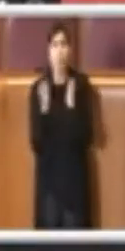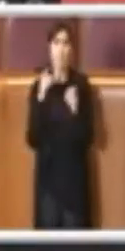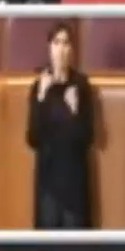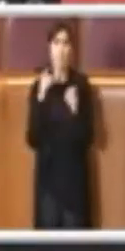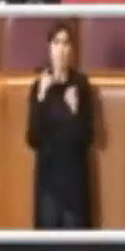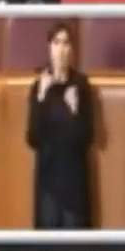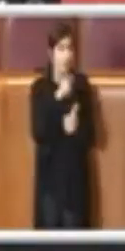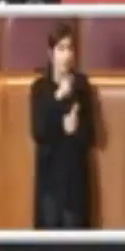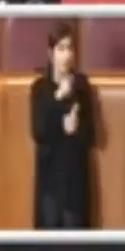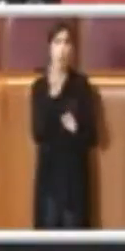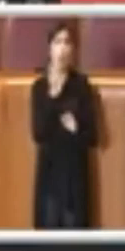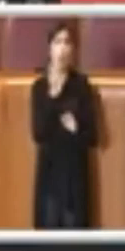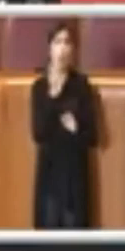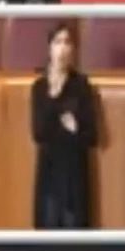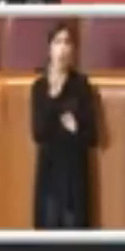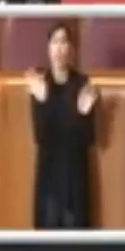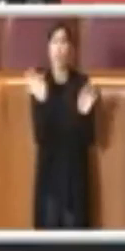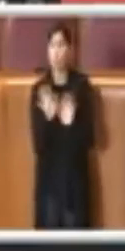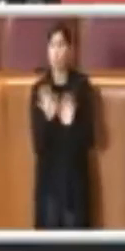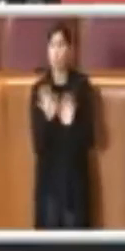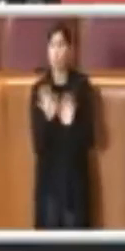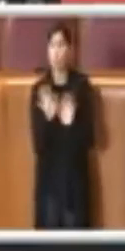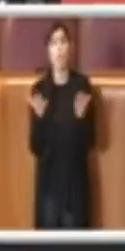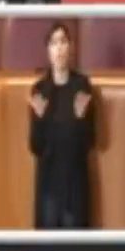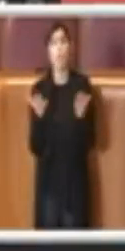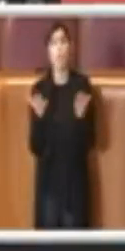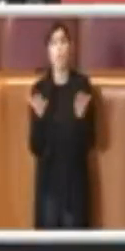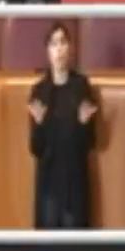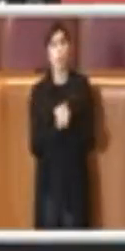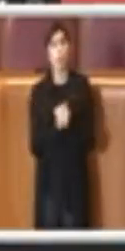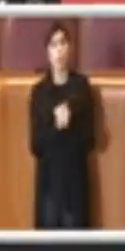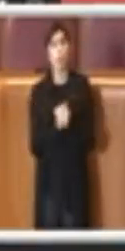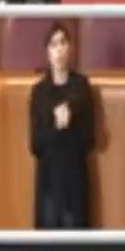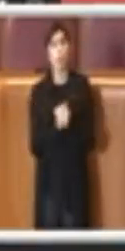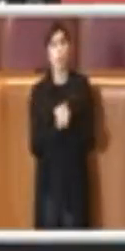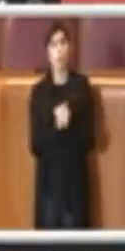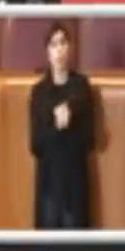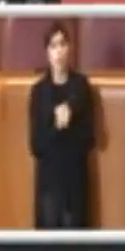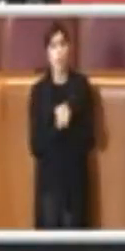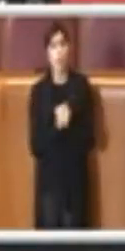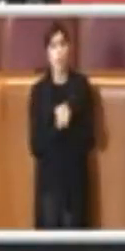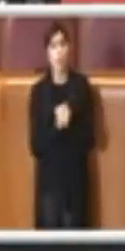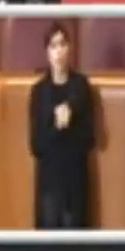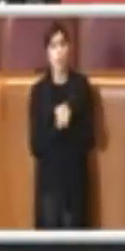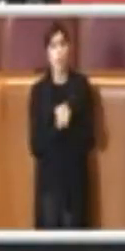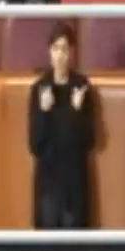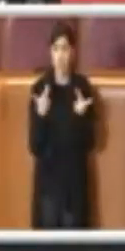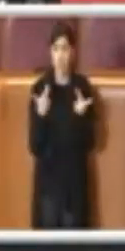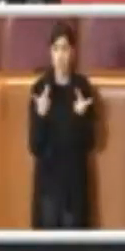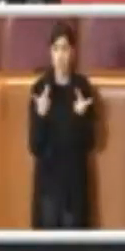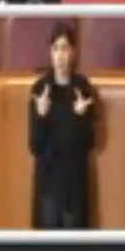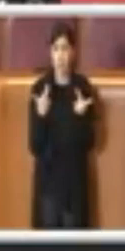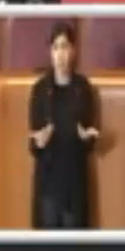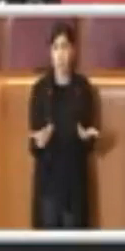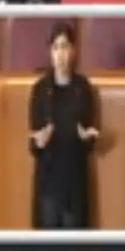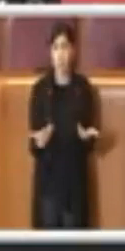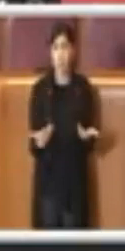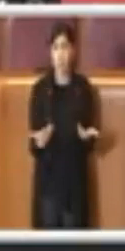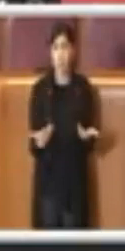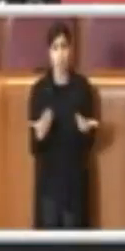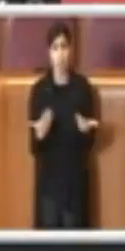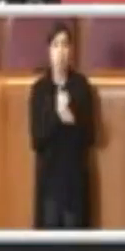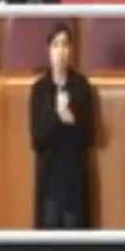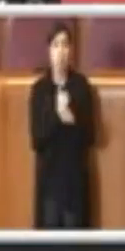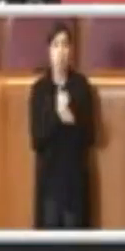teatrale che cinematografico, migliaia di loro dipendenti, tutto il comparto e l'indotto, quindi